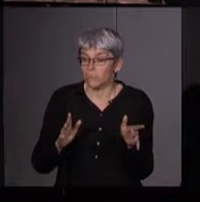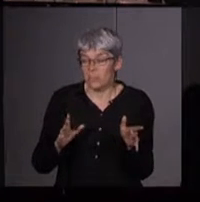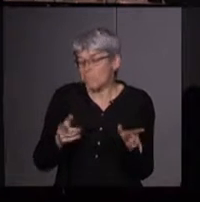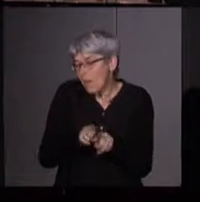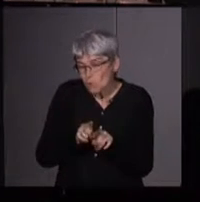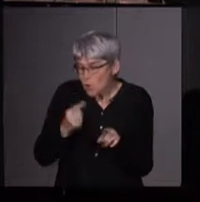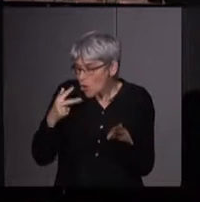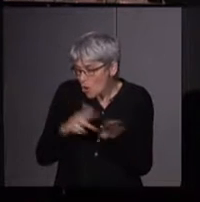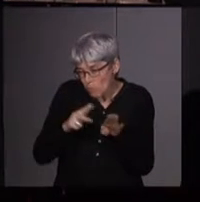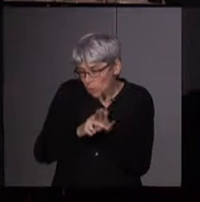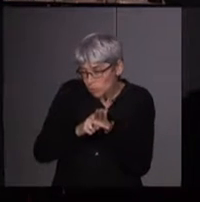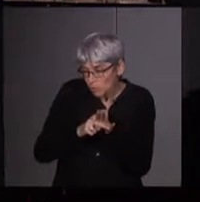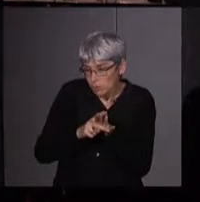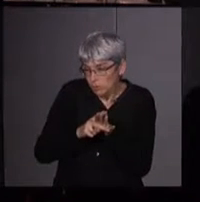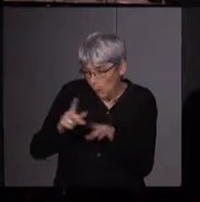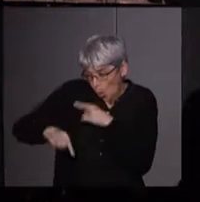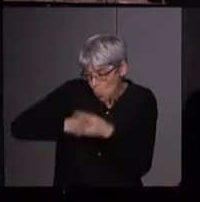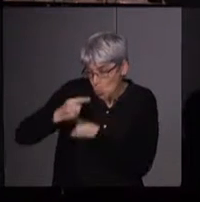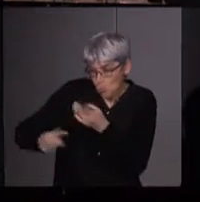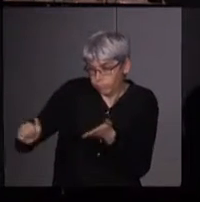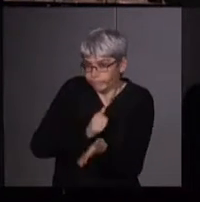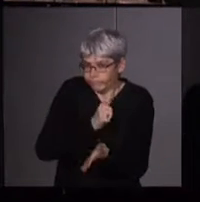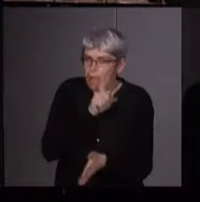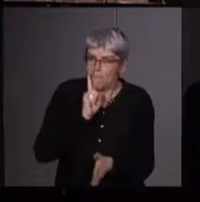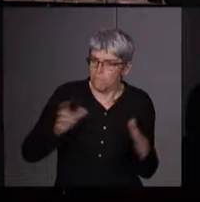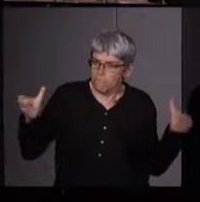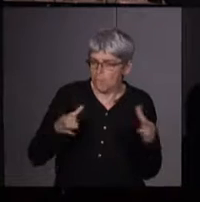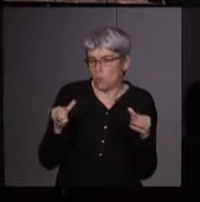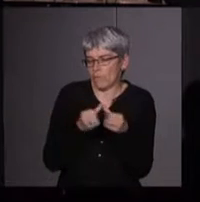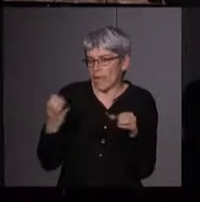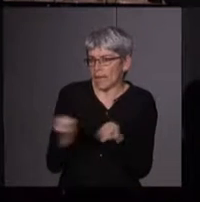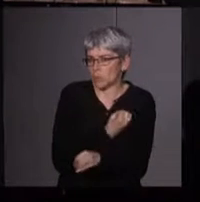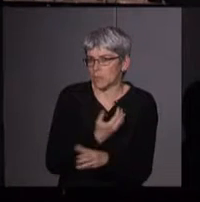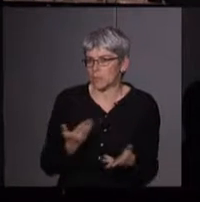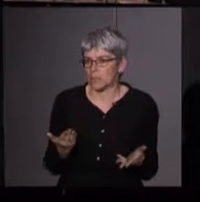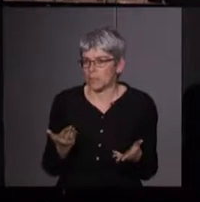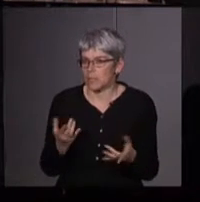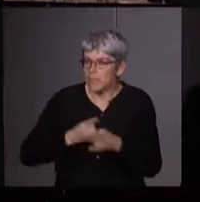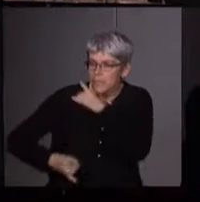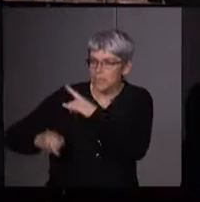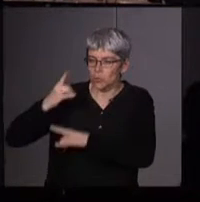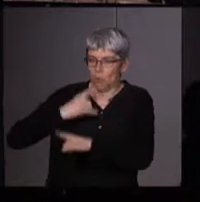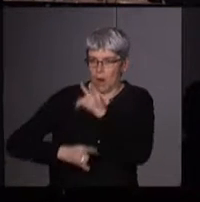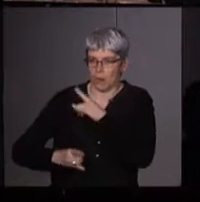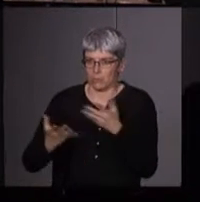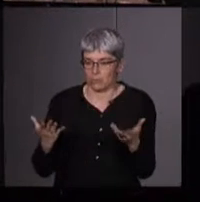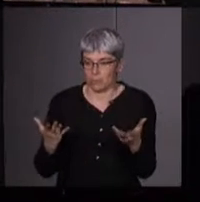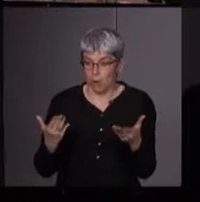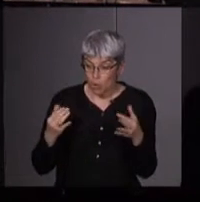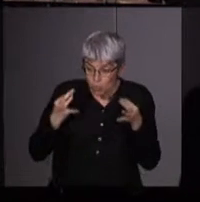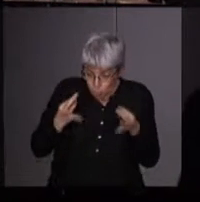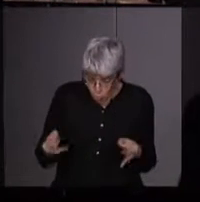déjà en cours, ces femmes mettent l'accent ou ont réussi à mettre l'accent sur l'histoire en train de se faire.